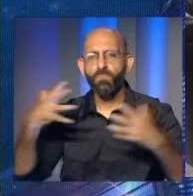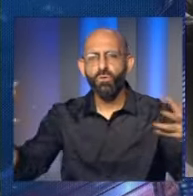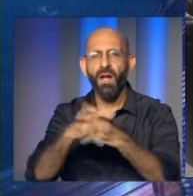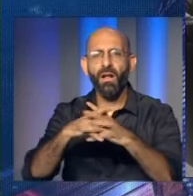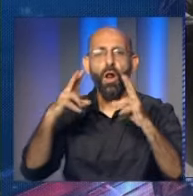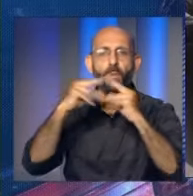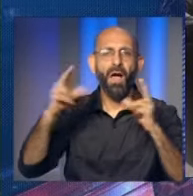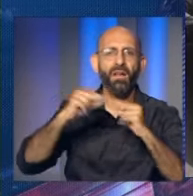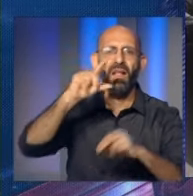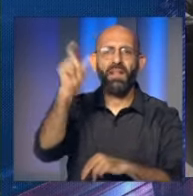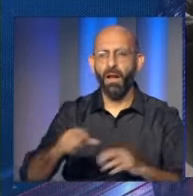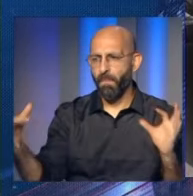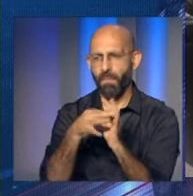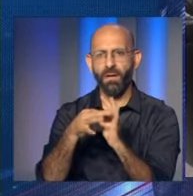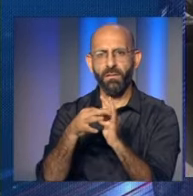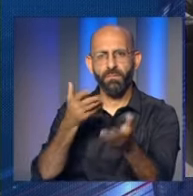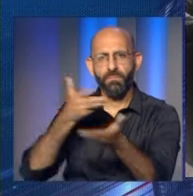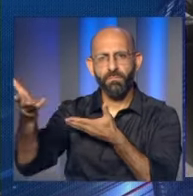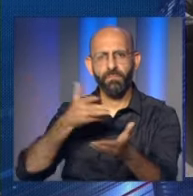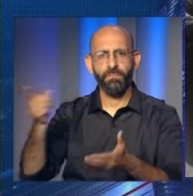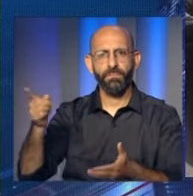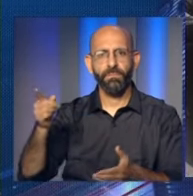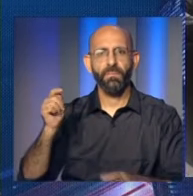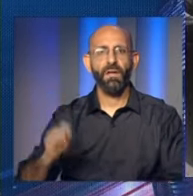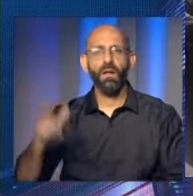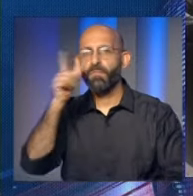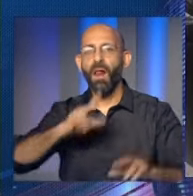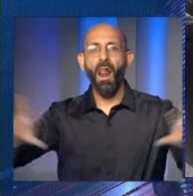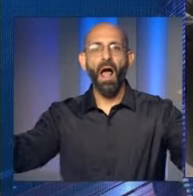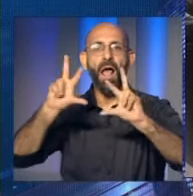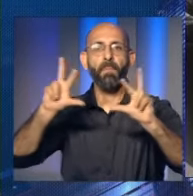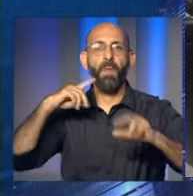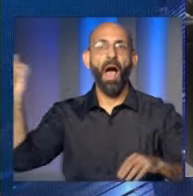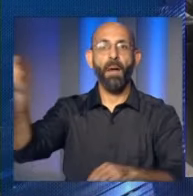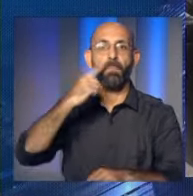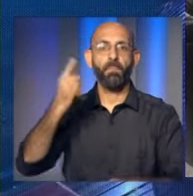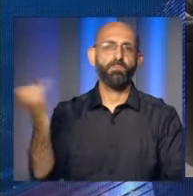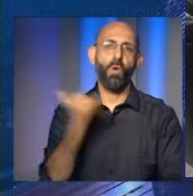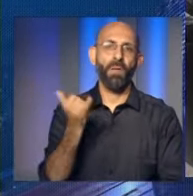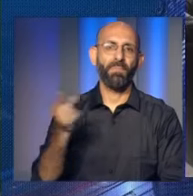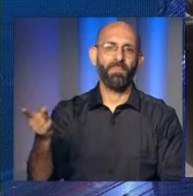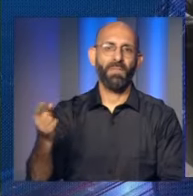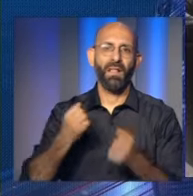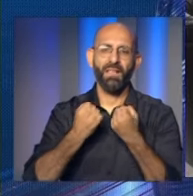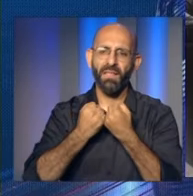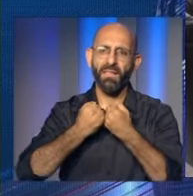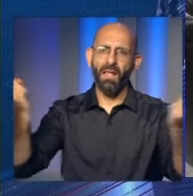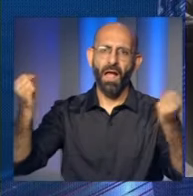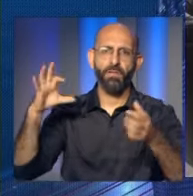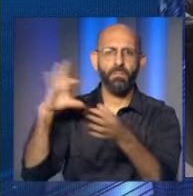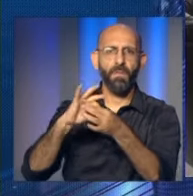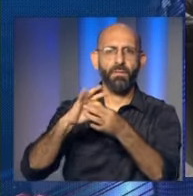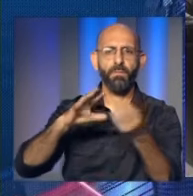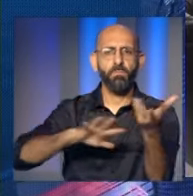فرانكو عبدالآدر عميش شؤونا مشتركة لبنانية إيطالية وأثنى عميش على دور الإعلام العام